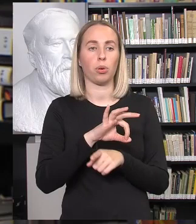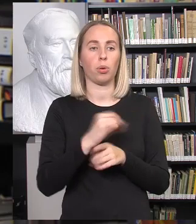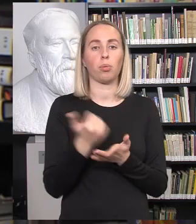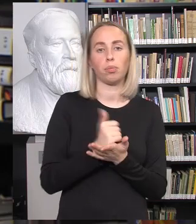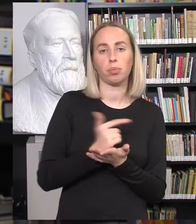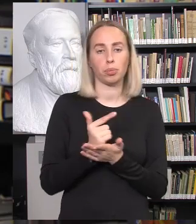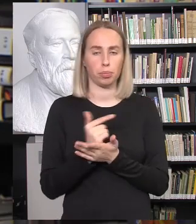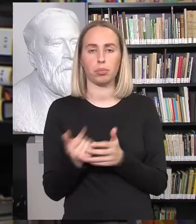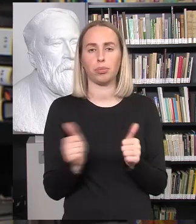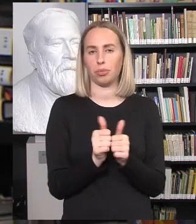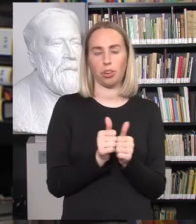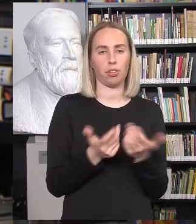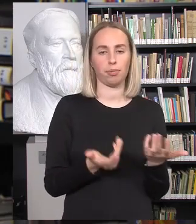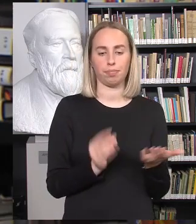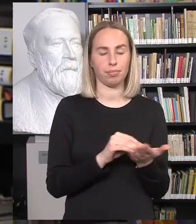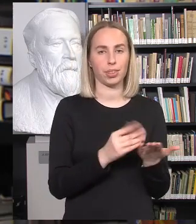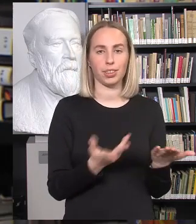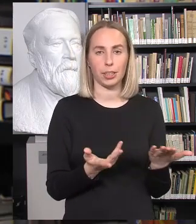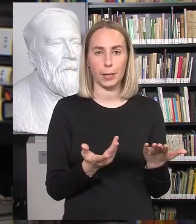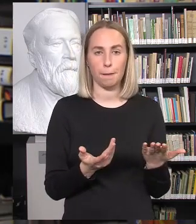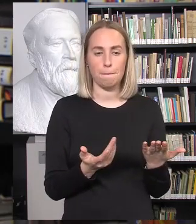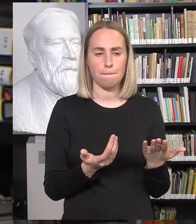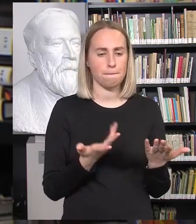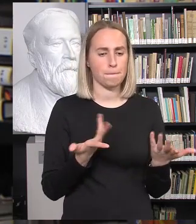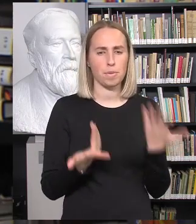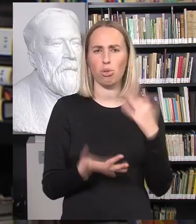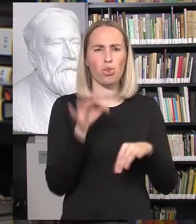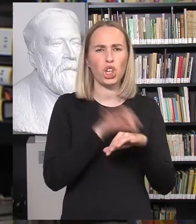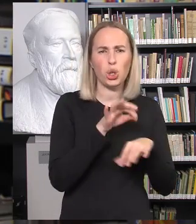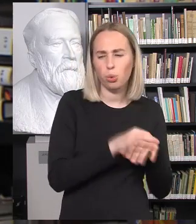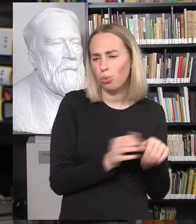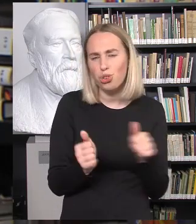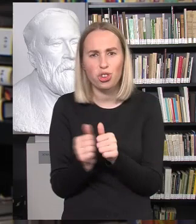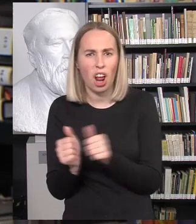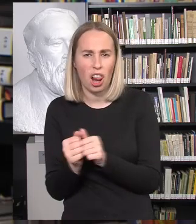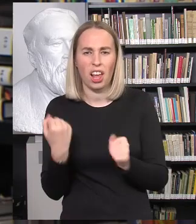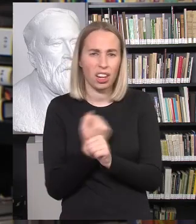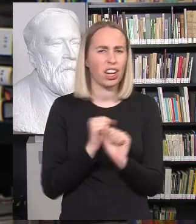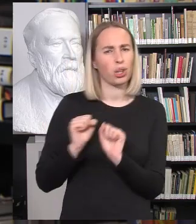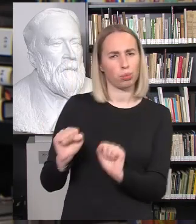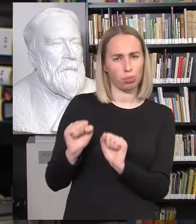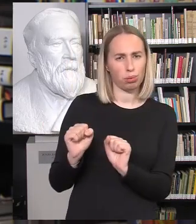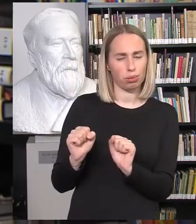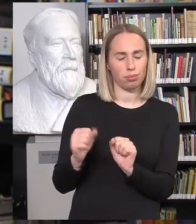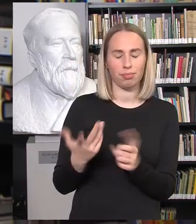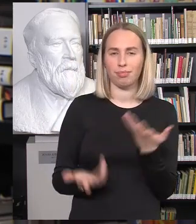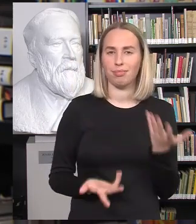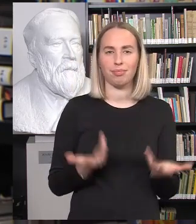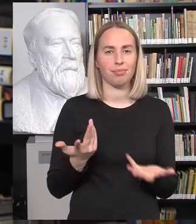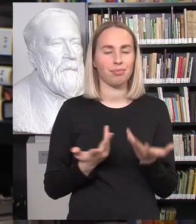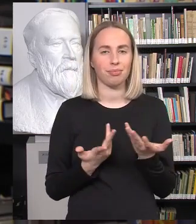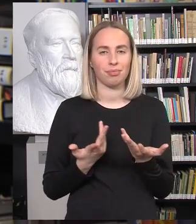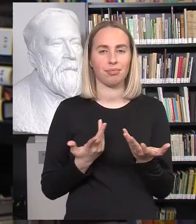orientacijos. Tai vėlgi, orientacijos klausimas nukištas kažkur prie lygų ir traumų, kurių reikia išvengti. Ar čia nesavaimė nėra